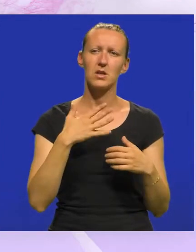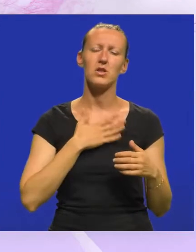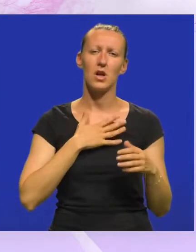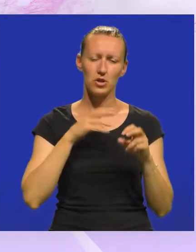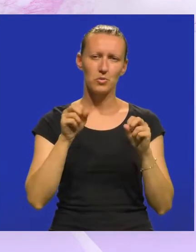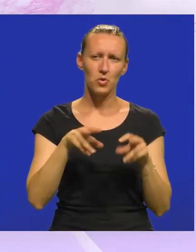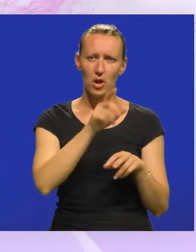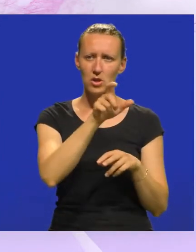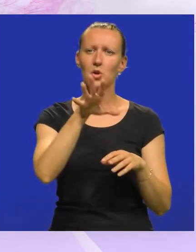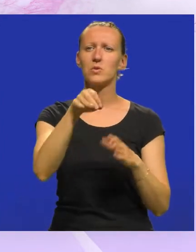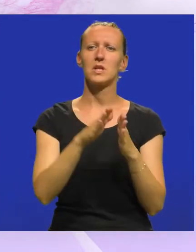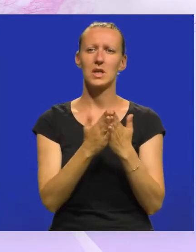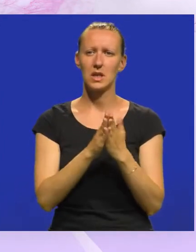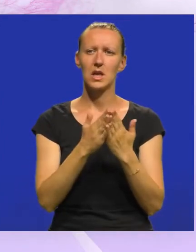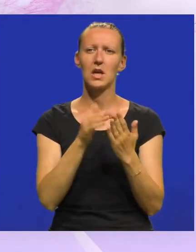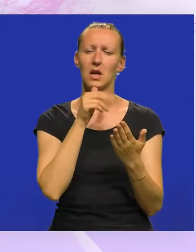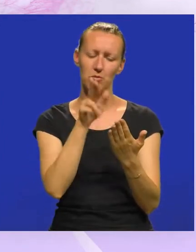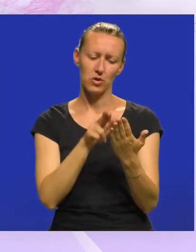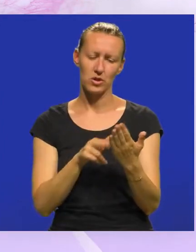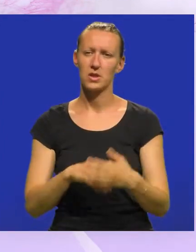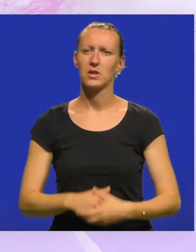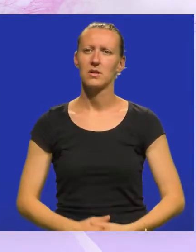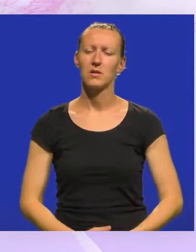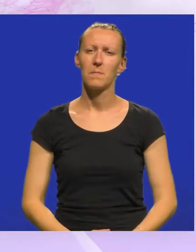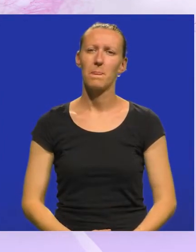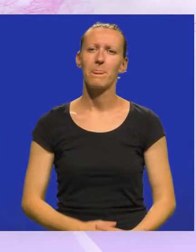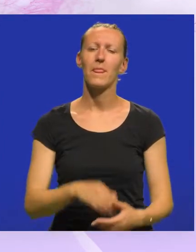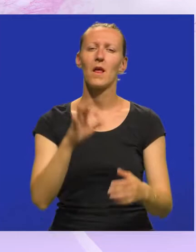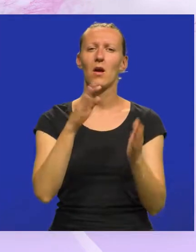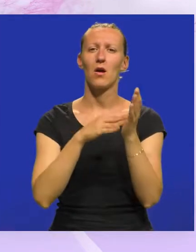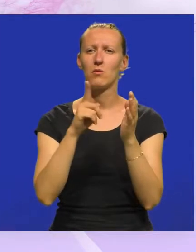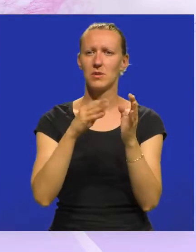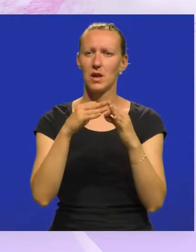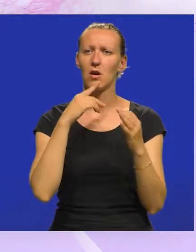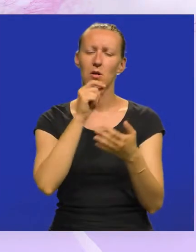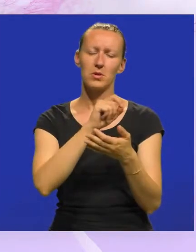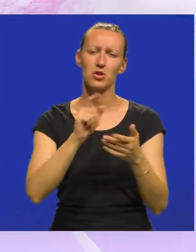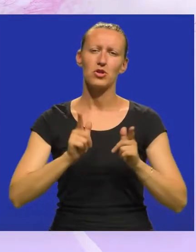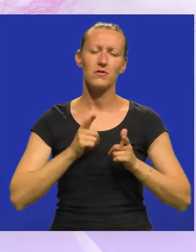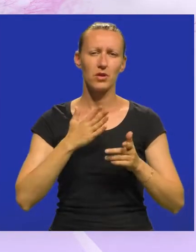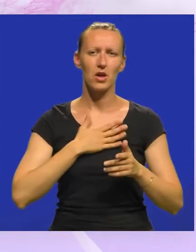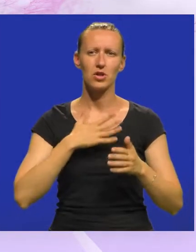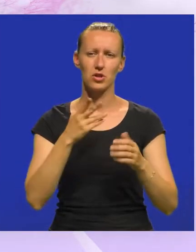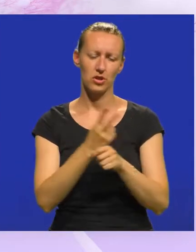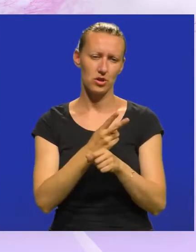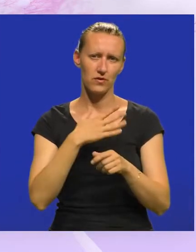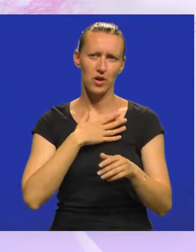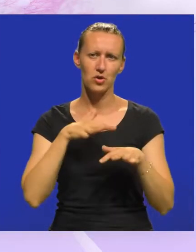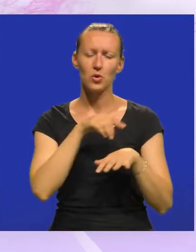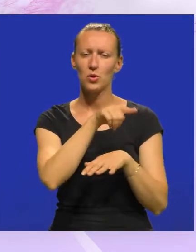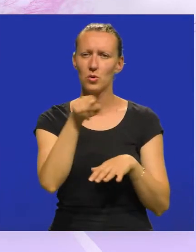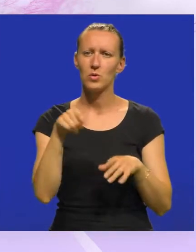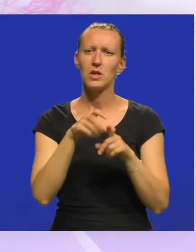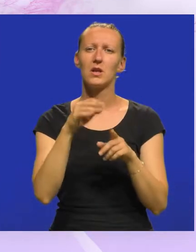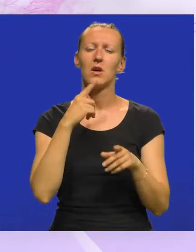naši poležani uzeti knjige u ruke i pročitati ih. Opera Omnija, koja opisuje život naše zemlje i naših ljudi,